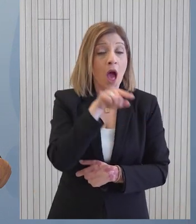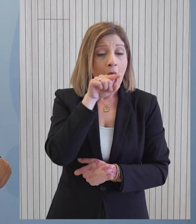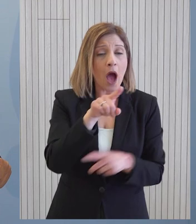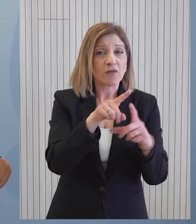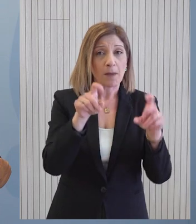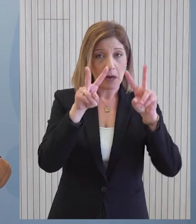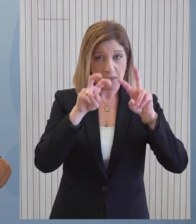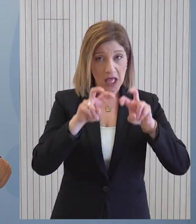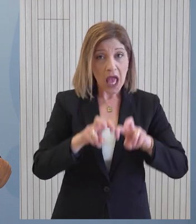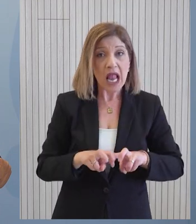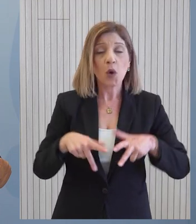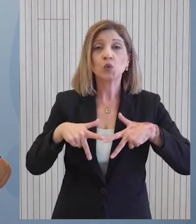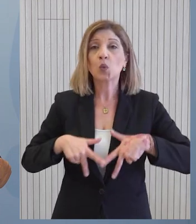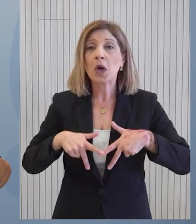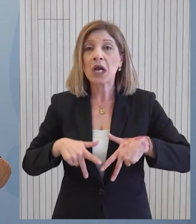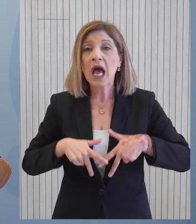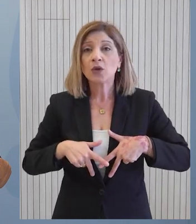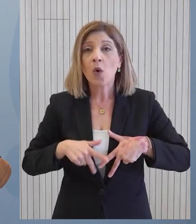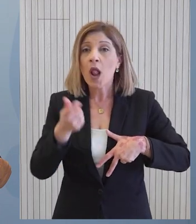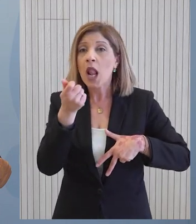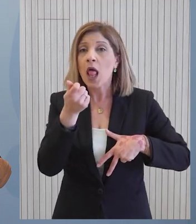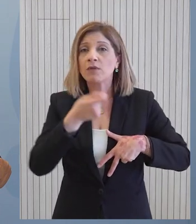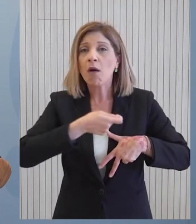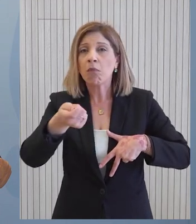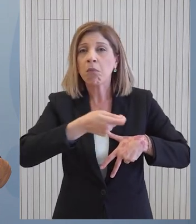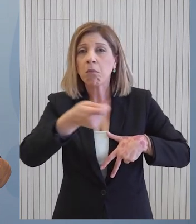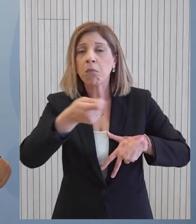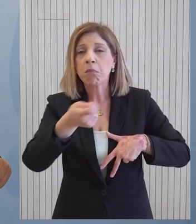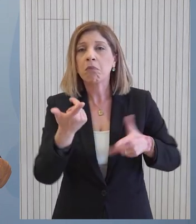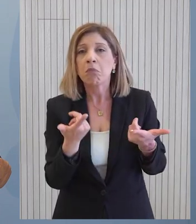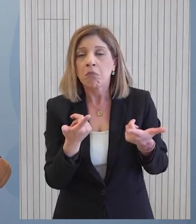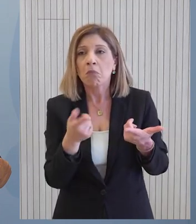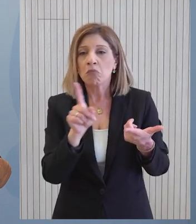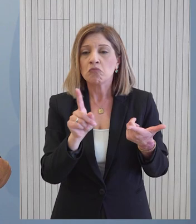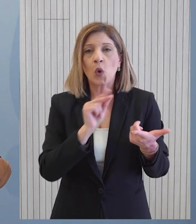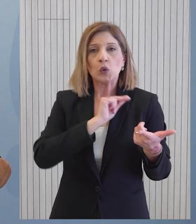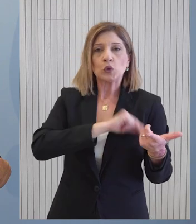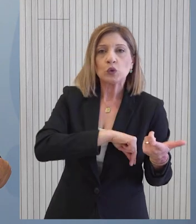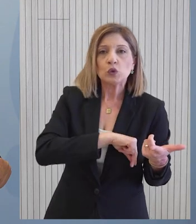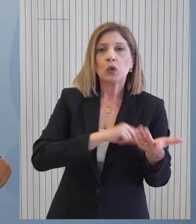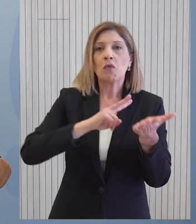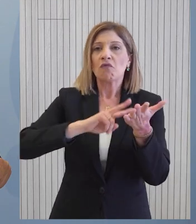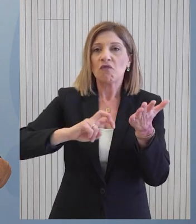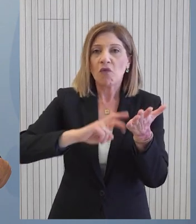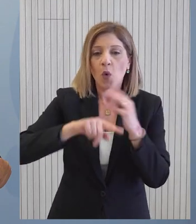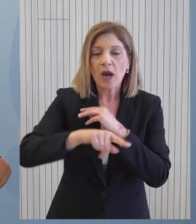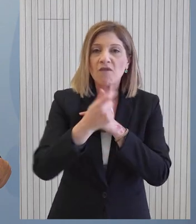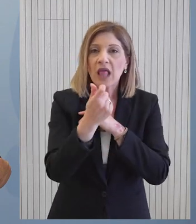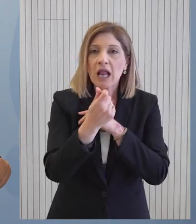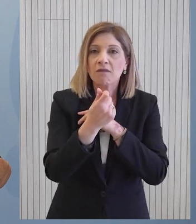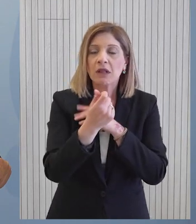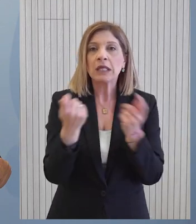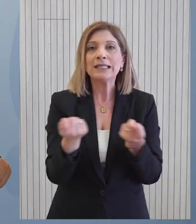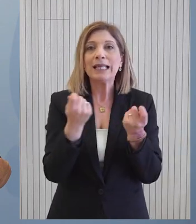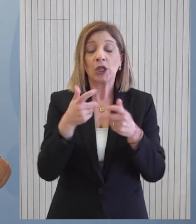όλα αυτά από το κράτος για τα λεπτά που φεύγουν και πάνε στο εξωτερικό για το πόσα εισπράττονται φορολογούνται για όλα αυτά